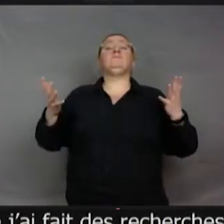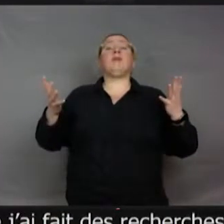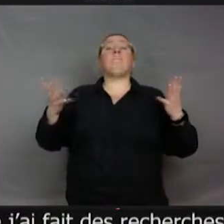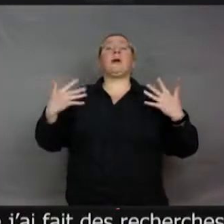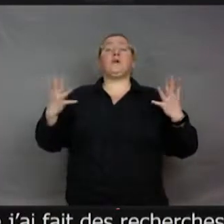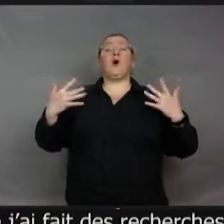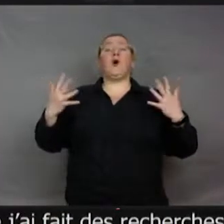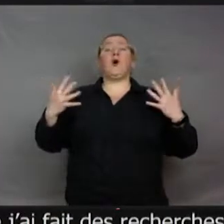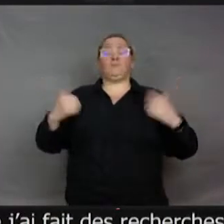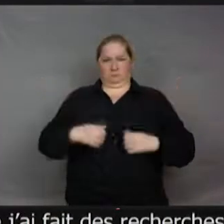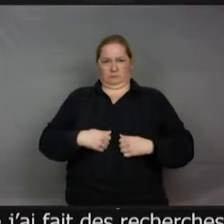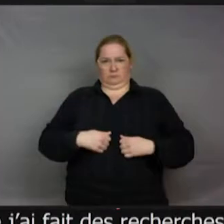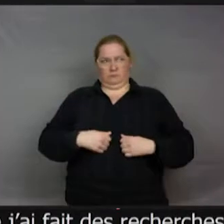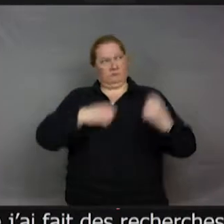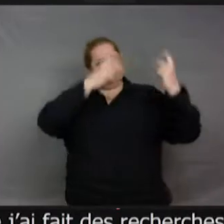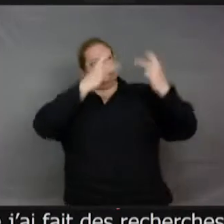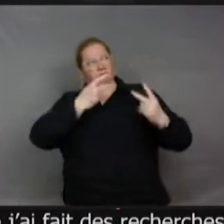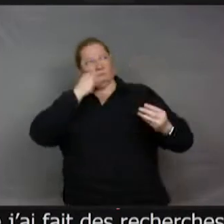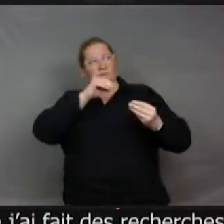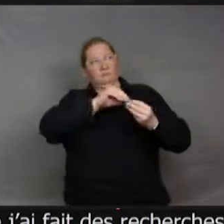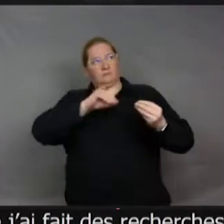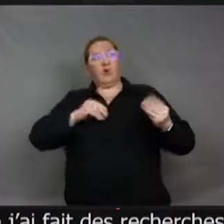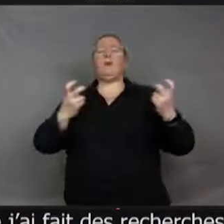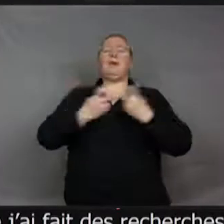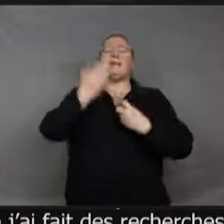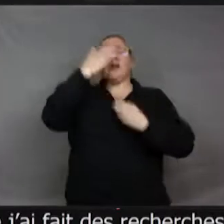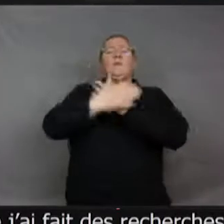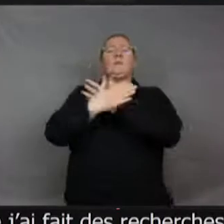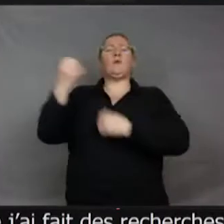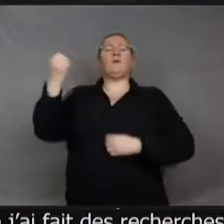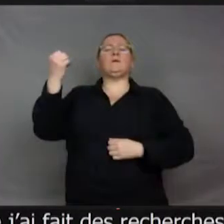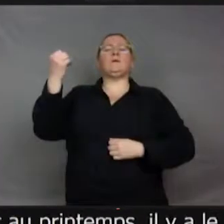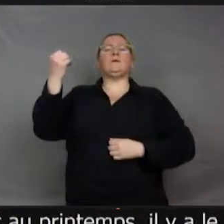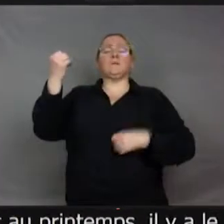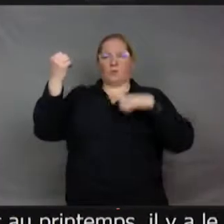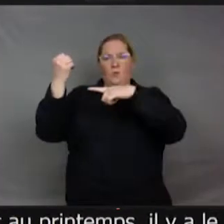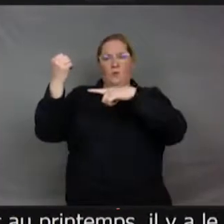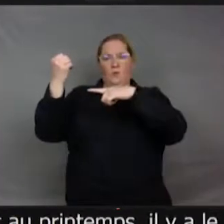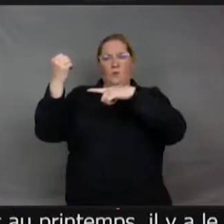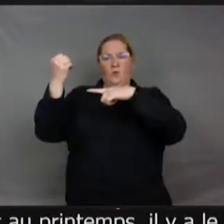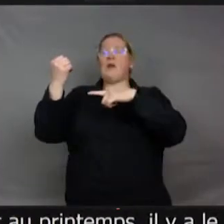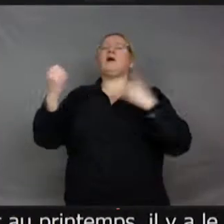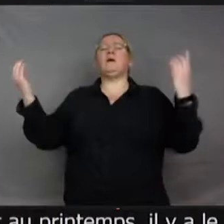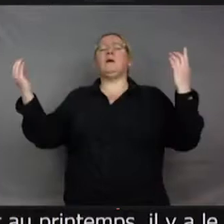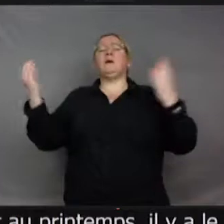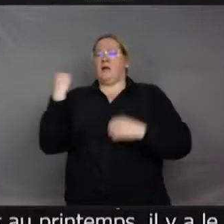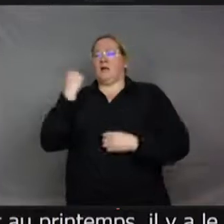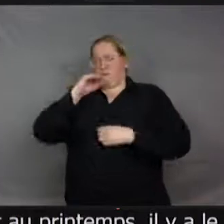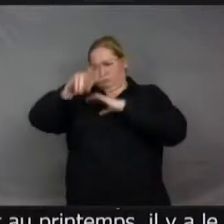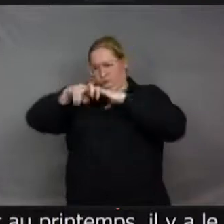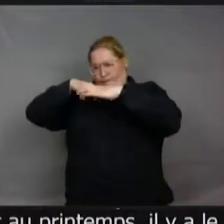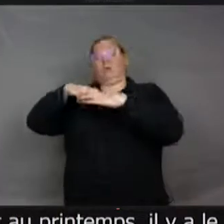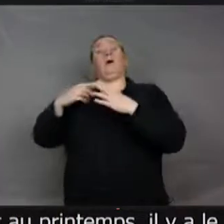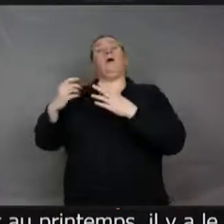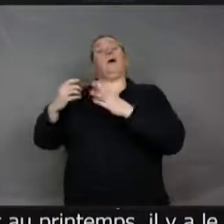ceux qui hivernaient au stade adulte comme le citron dont on a parlé tout à l'heure et qui sortent de ses feuilles et qui est là tout de suite dès qu'il fait beau en fin février, mars.